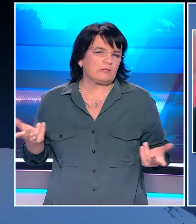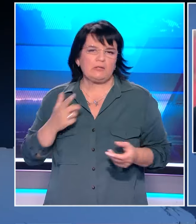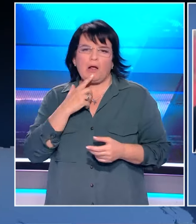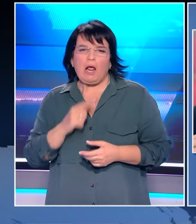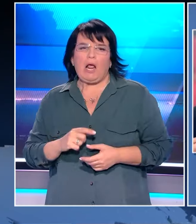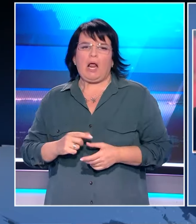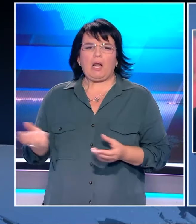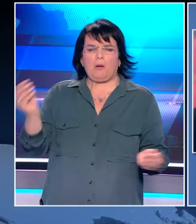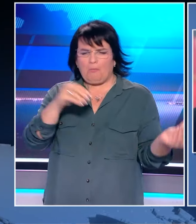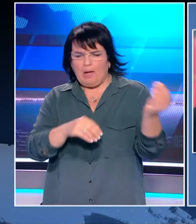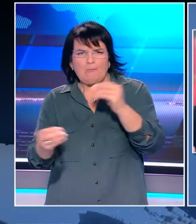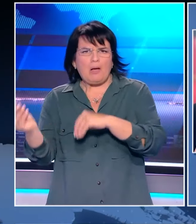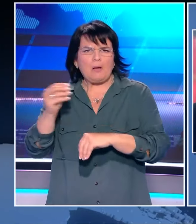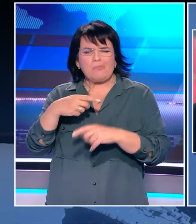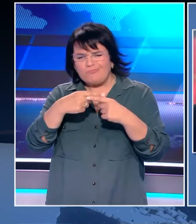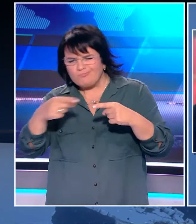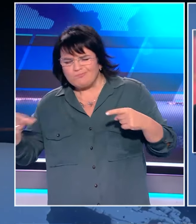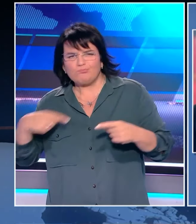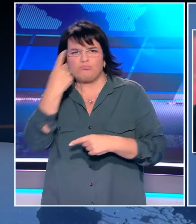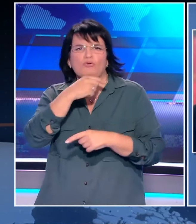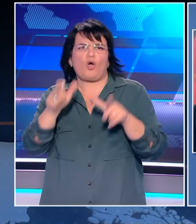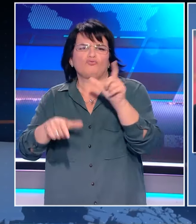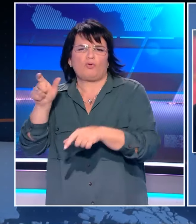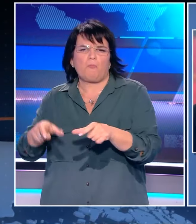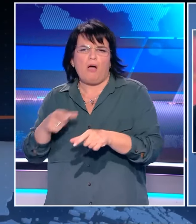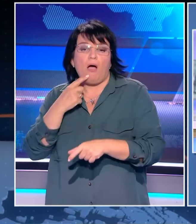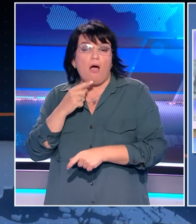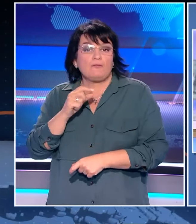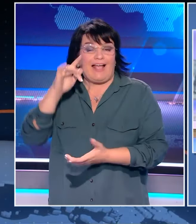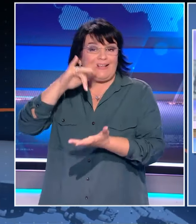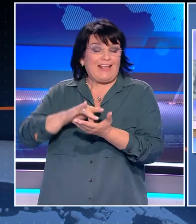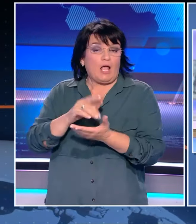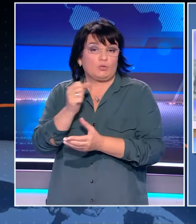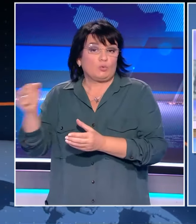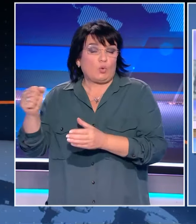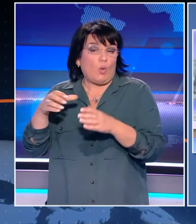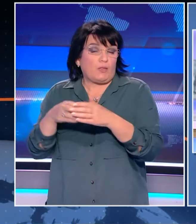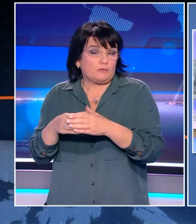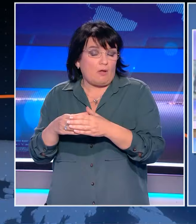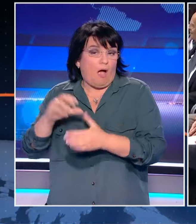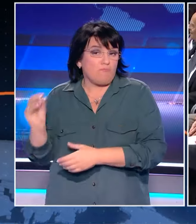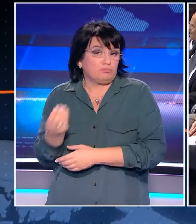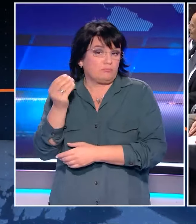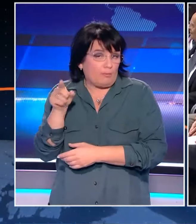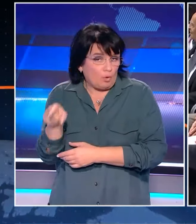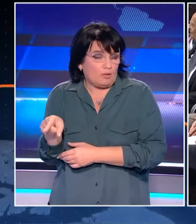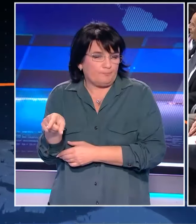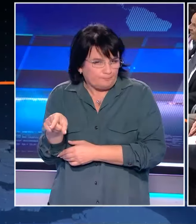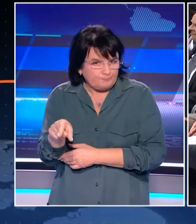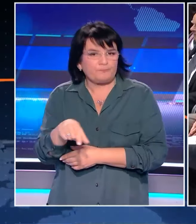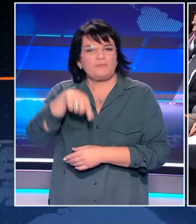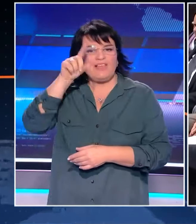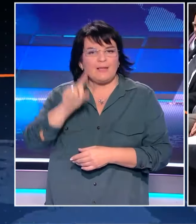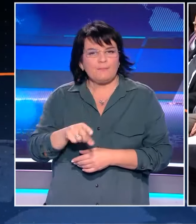τέτοια συνθετικά πρόσωπα, τα οποία προέρχονται από την κεντροδεξιά. Η ημιρομηνία